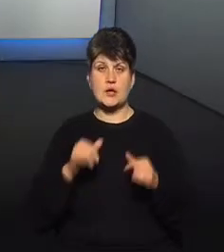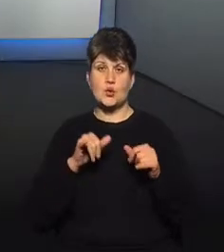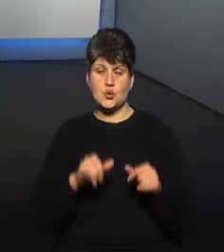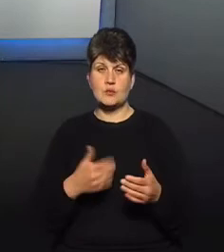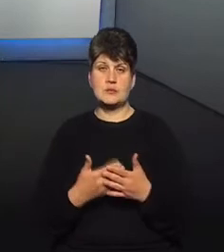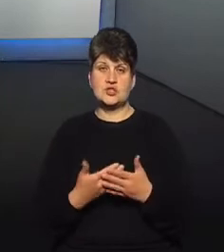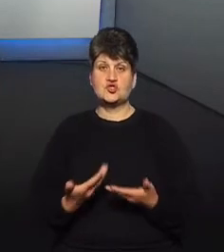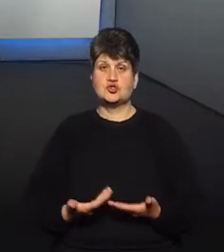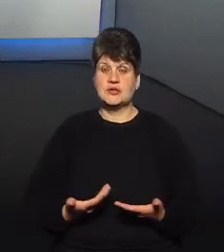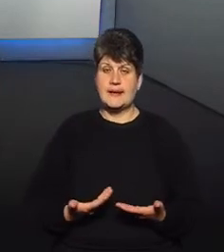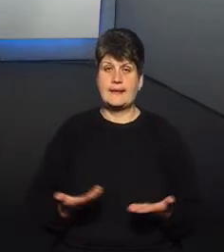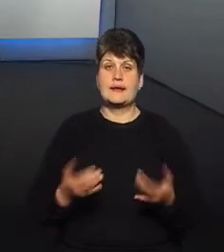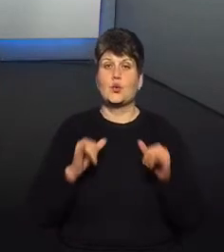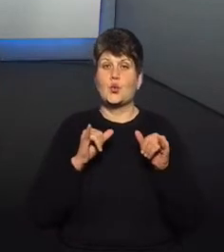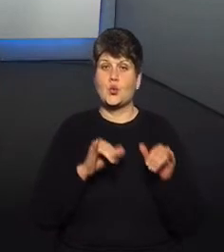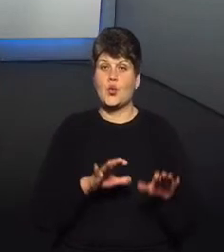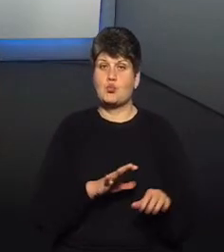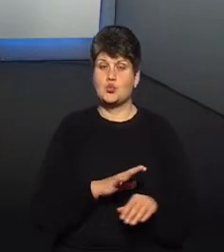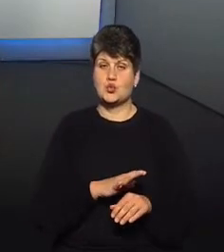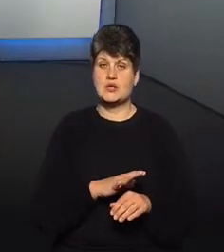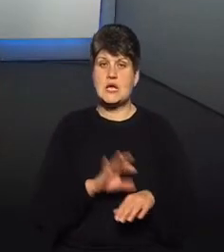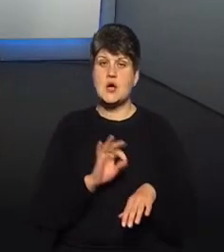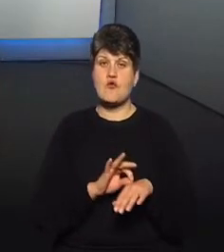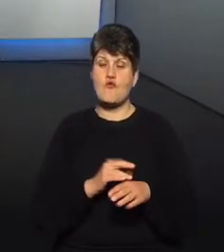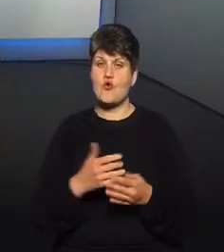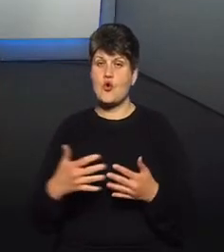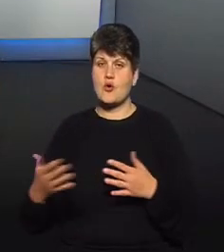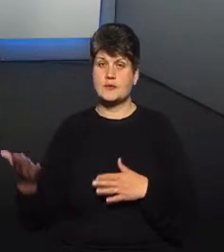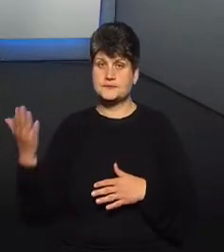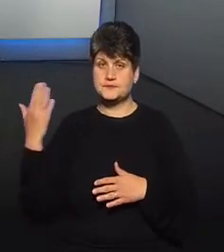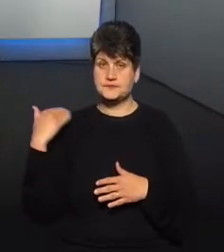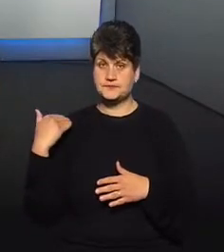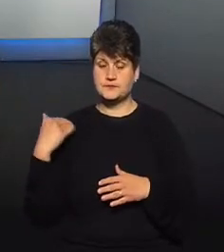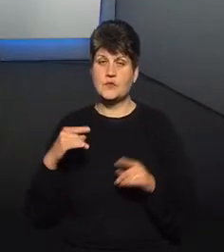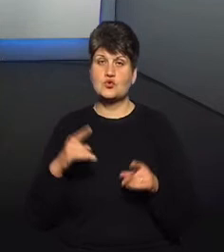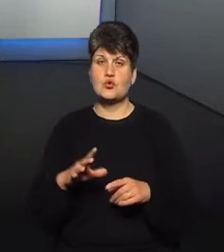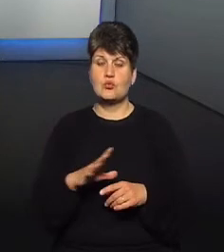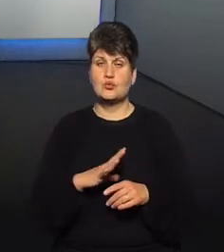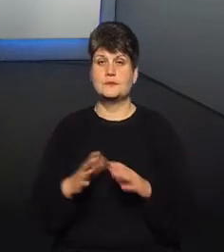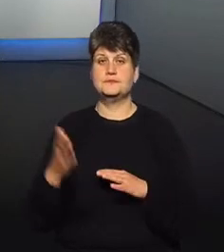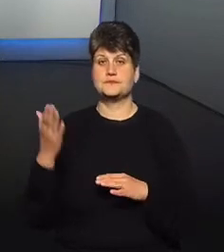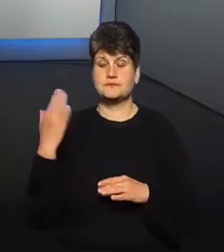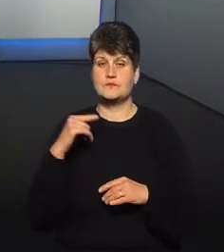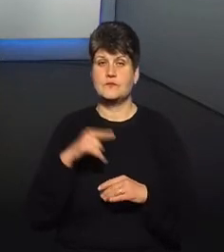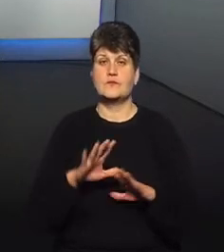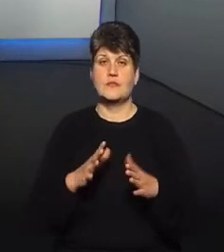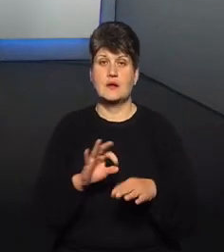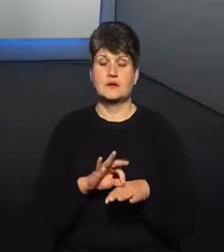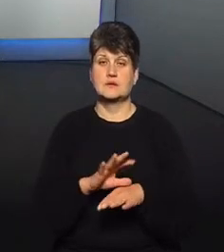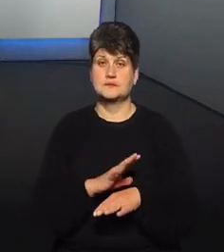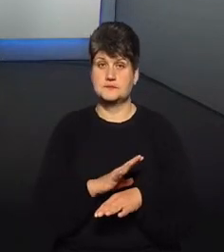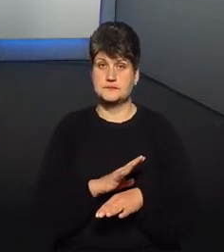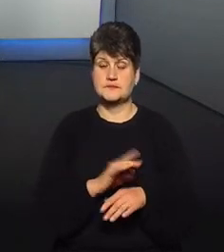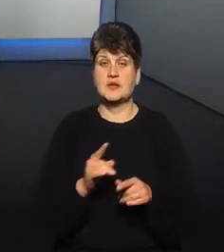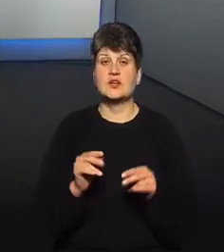нього були хвороби до цього часу, що було на той момент, коли він захворів, чим він живився і